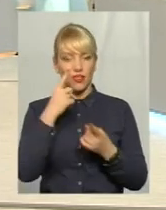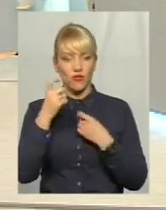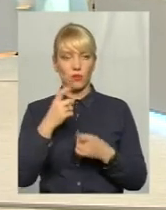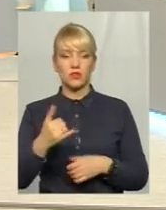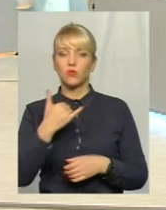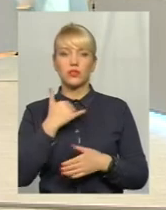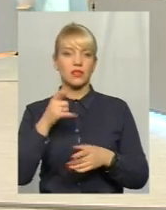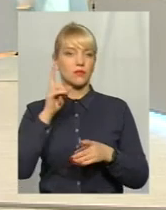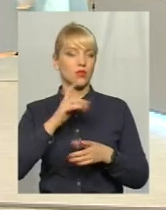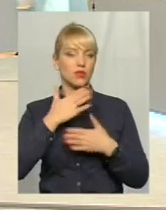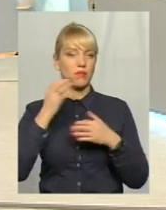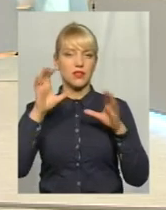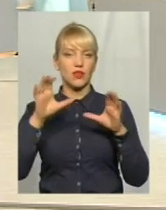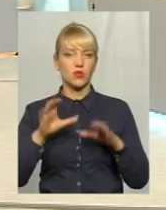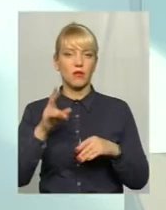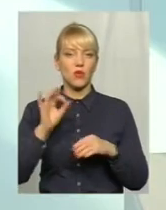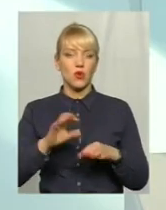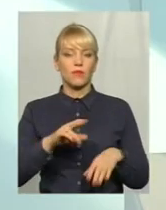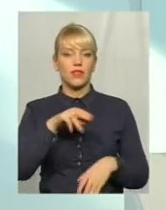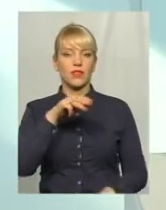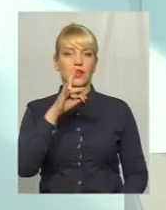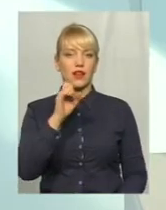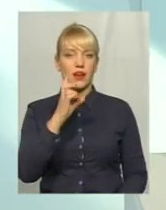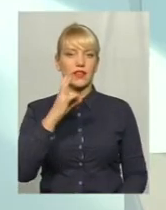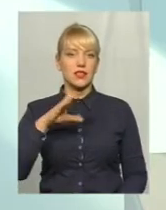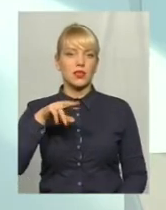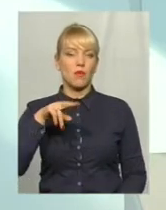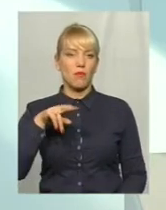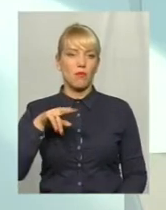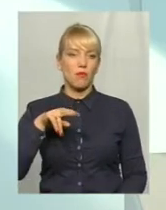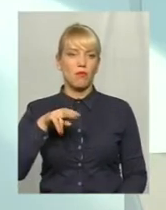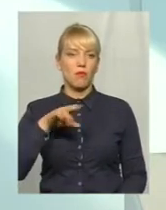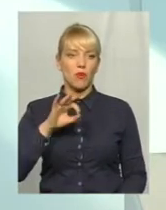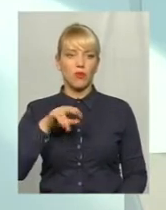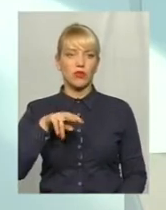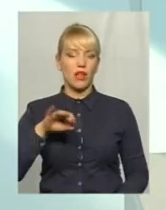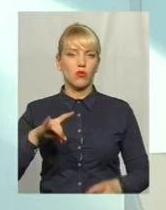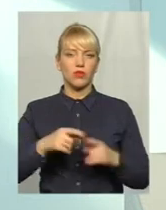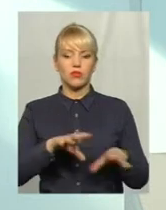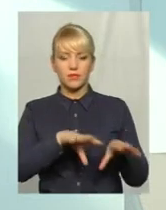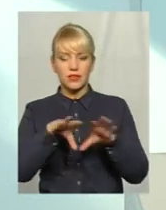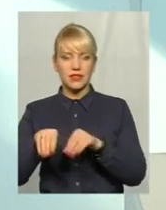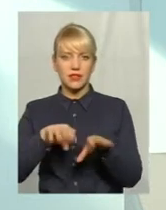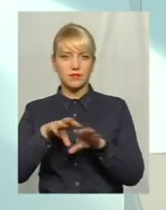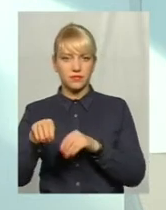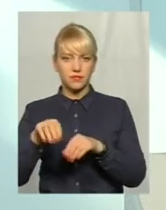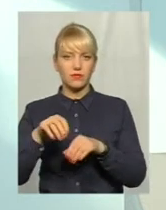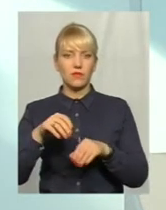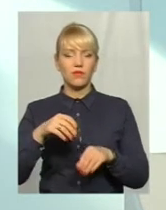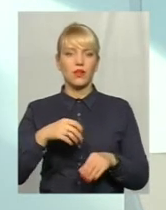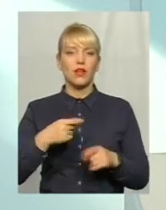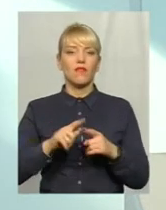немає поки що законодавства про трансплентологію. Воно періодично виноситься на засідання на сесії Верховної Ради,